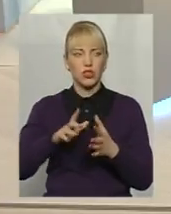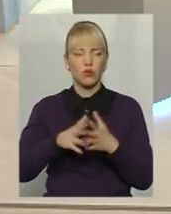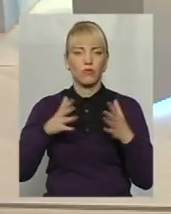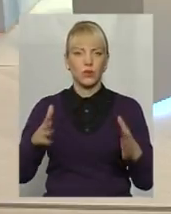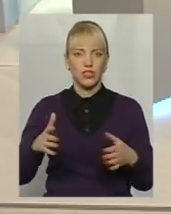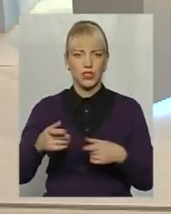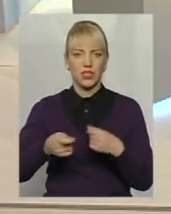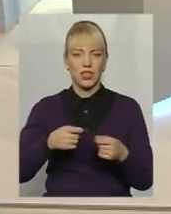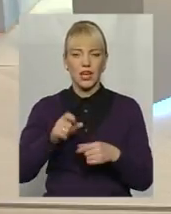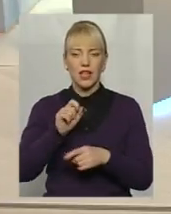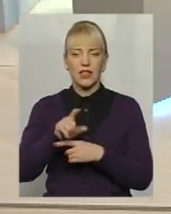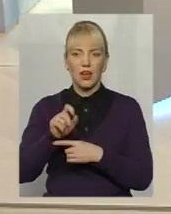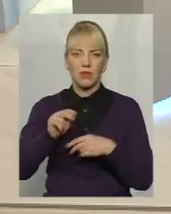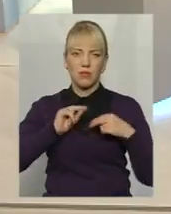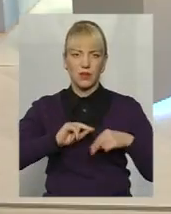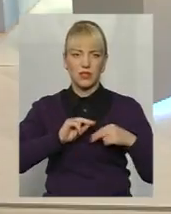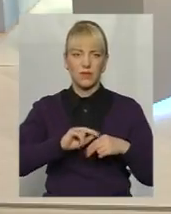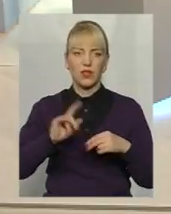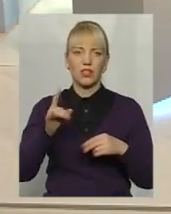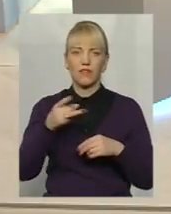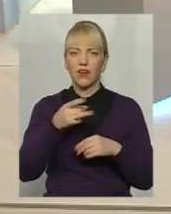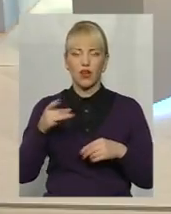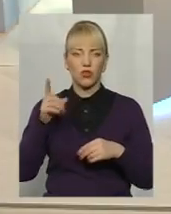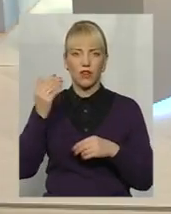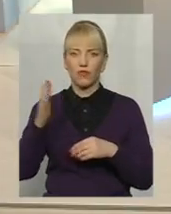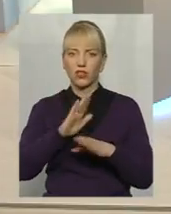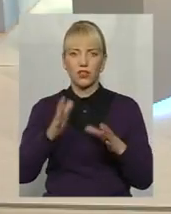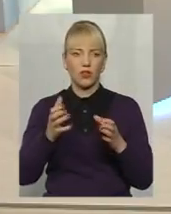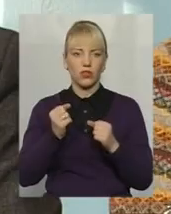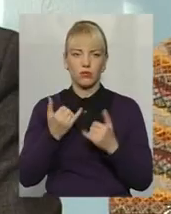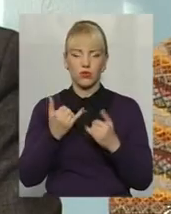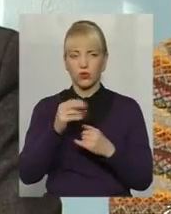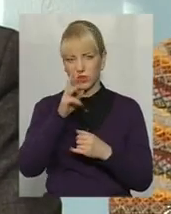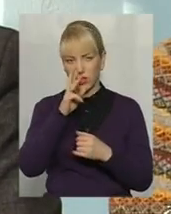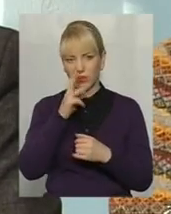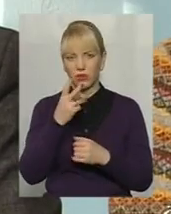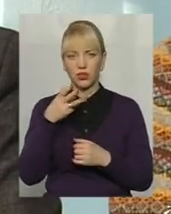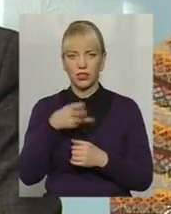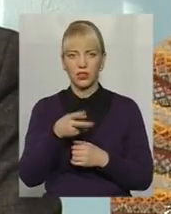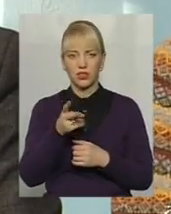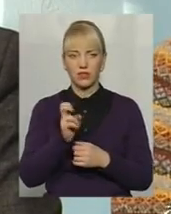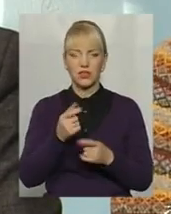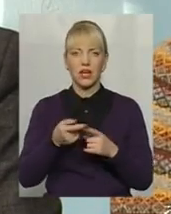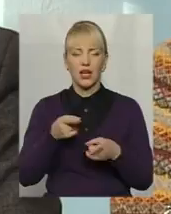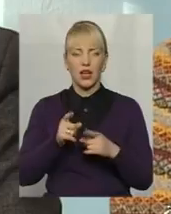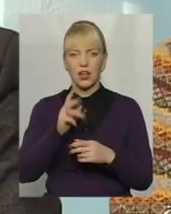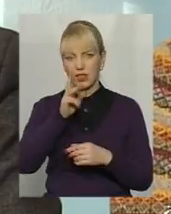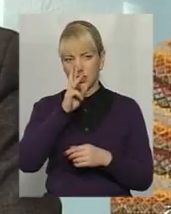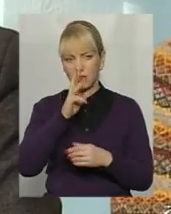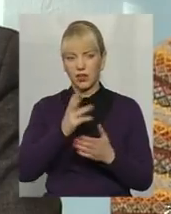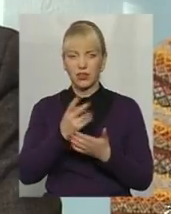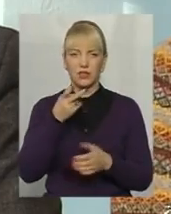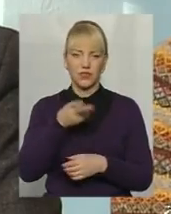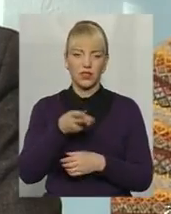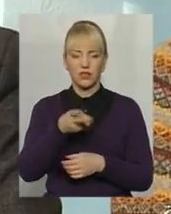наймені працівники, особливо в районах, вони не отримують і сьогодні заробітну плату 3,200. Реальна зарплата – 2,2